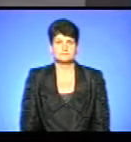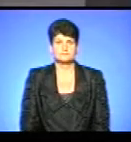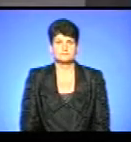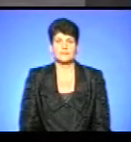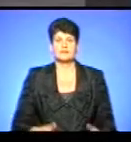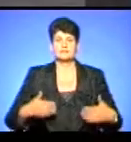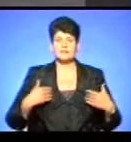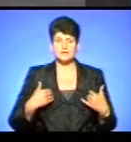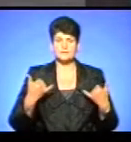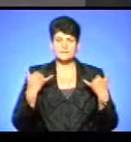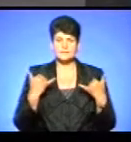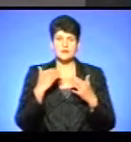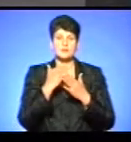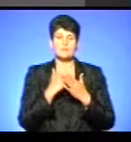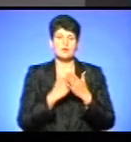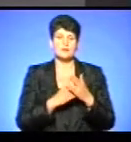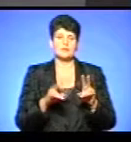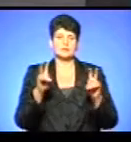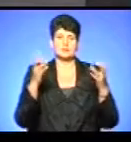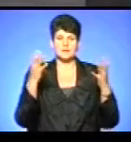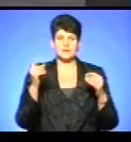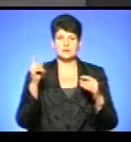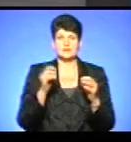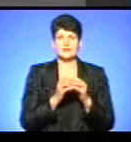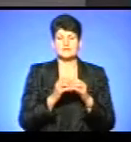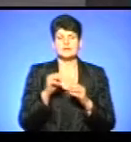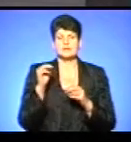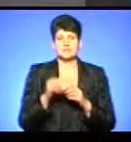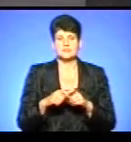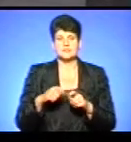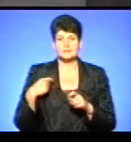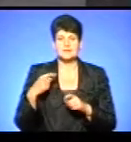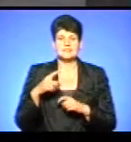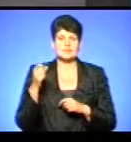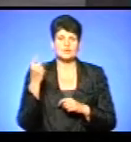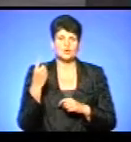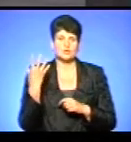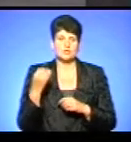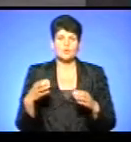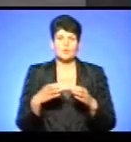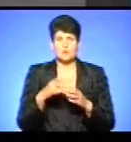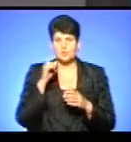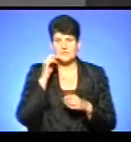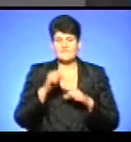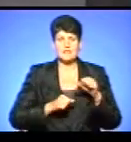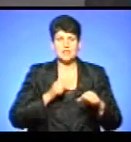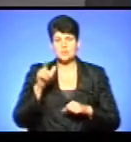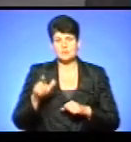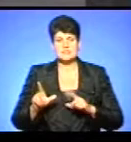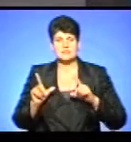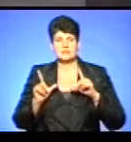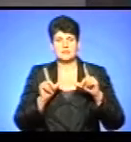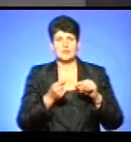Вітаю в ефірі програма тема дня. 110 тисяч кілометрів за 100 днів. Група українських велосипедистів приїхала цю відстань